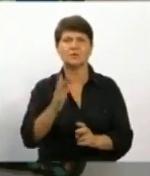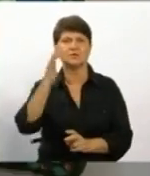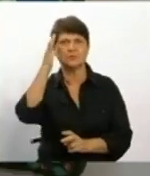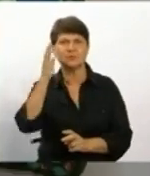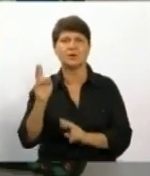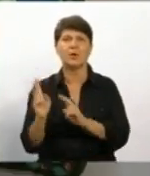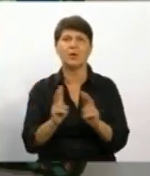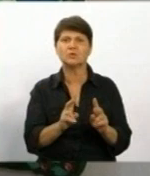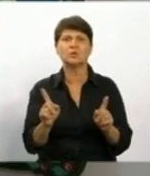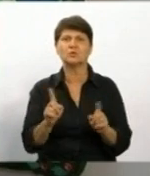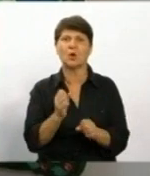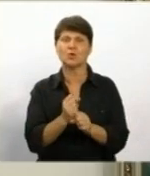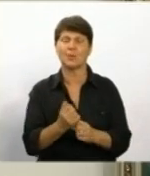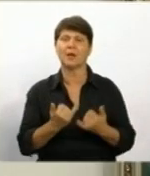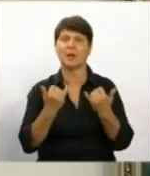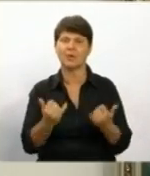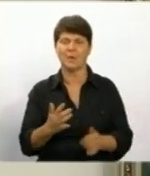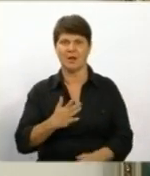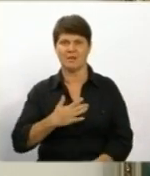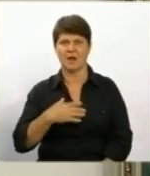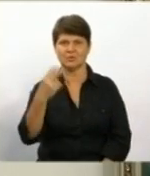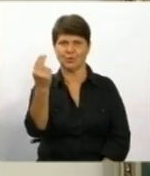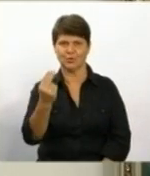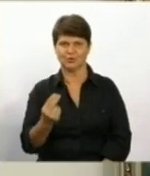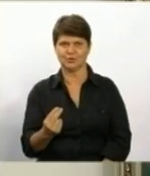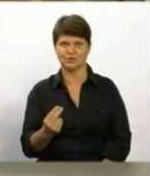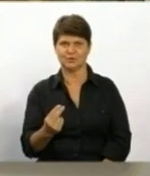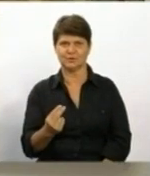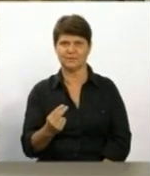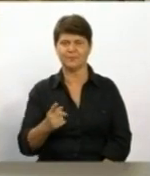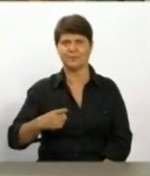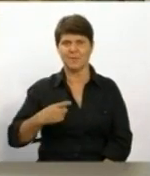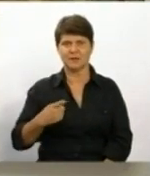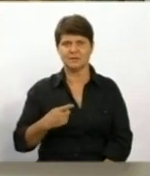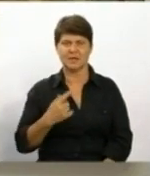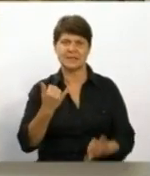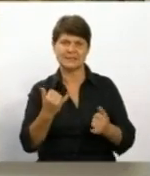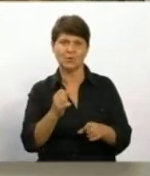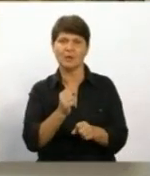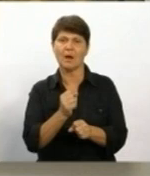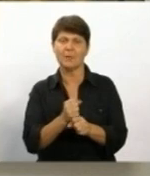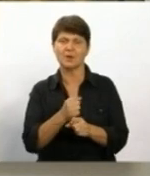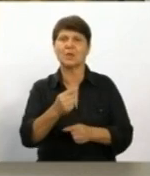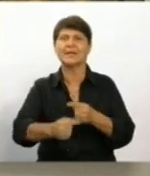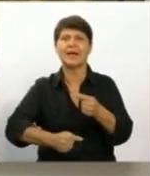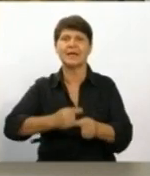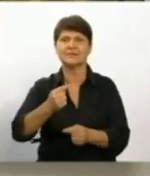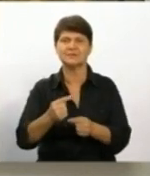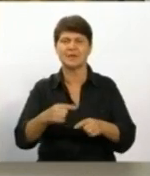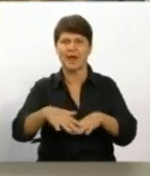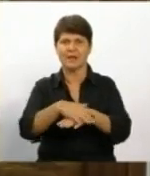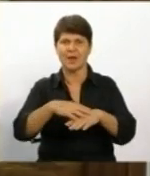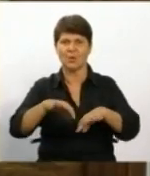щось робить для того. А наші художники, ті майстри, які сьогодні працюють в традиційних видах народного